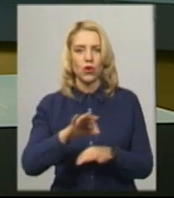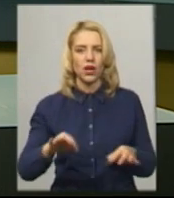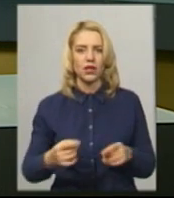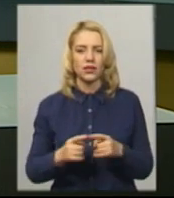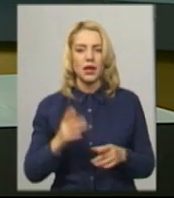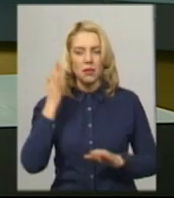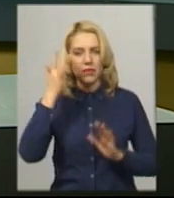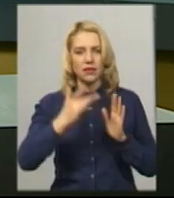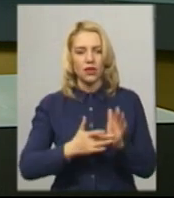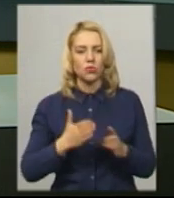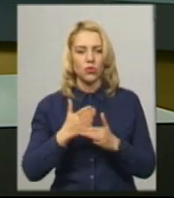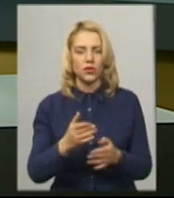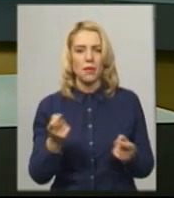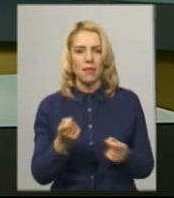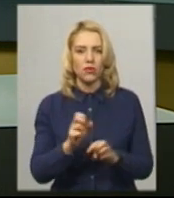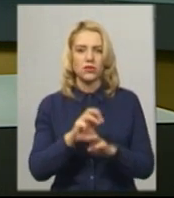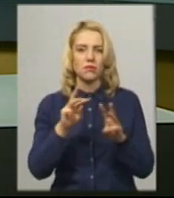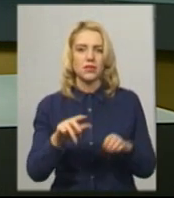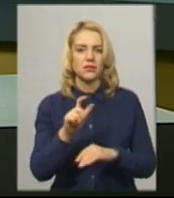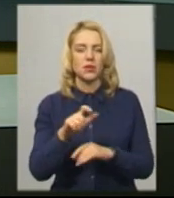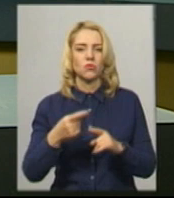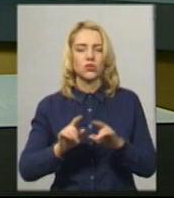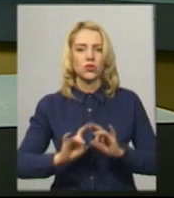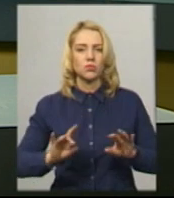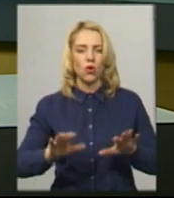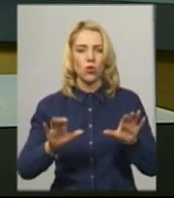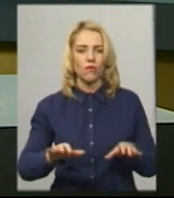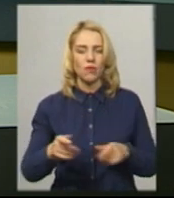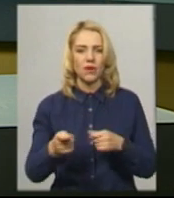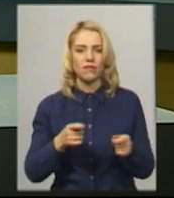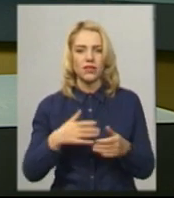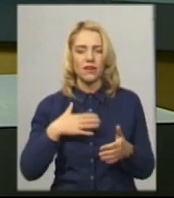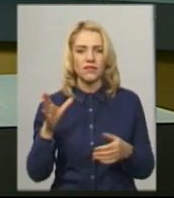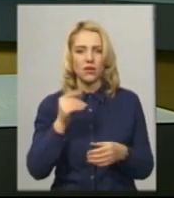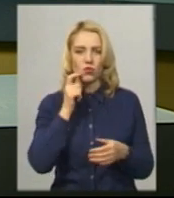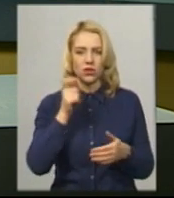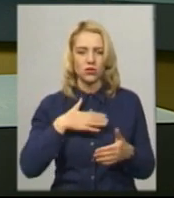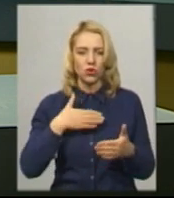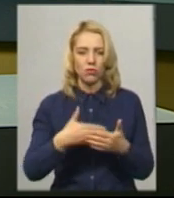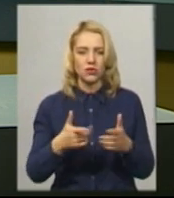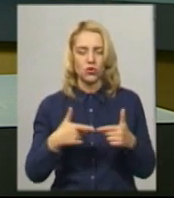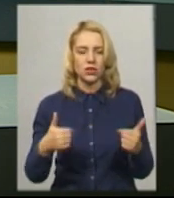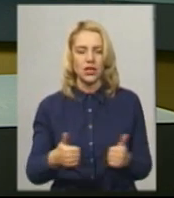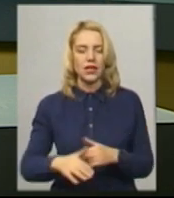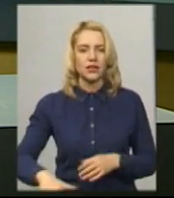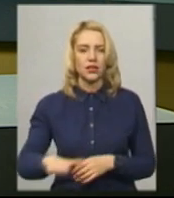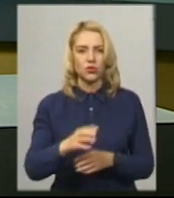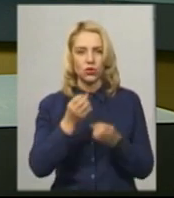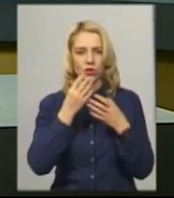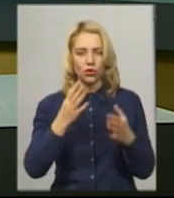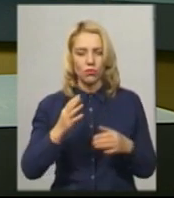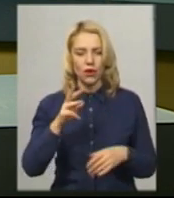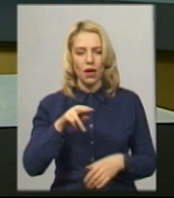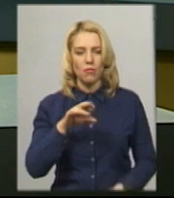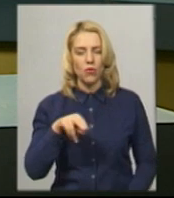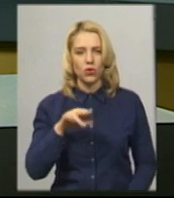допомогти малозабезпеченим. Про це розповів голова правління Всеукраїнської громадської організації «Територія Добра Поділля» Хмельницькому Андрій